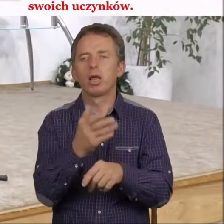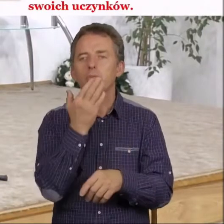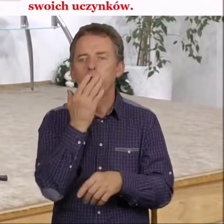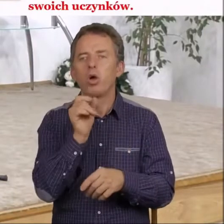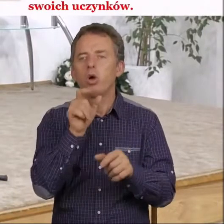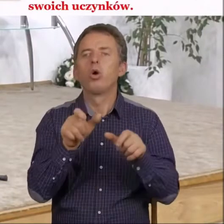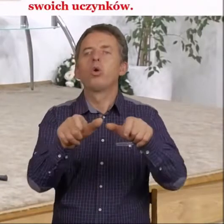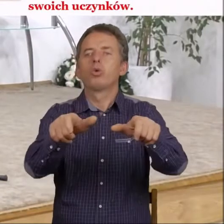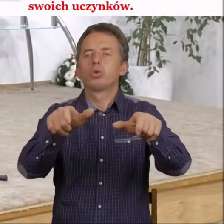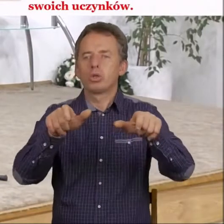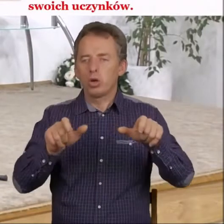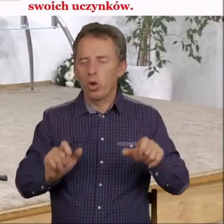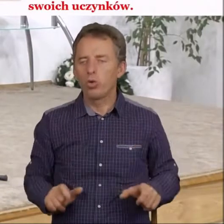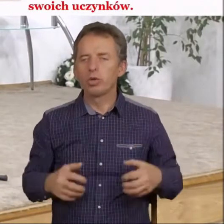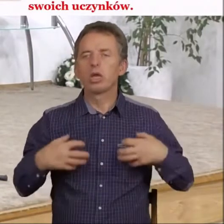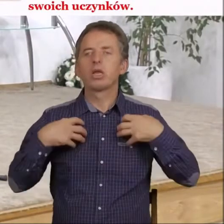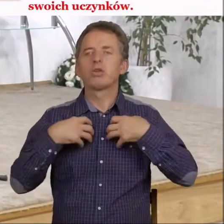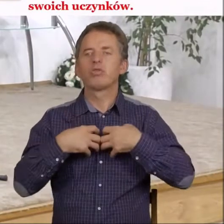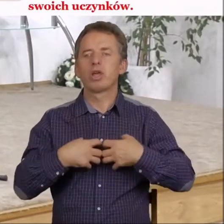tronie zwierzęcia.